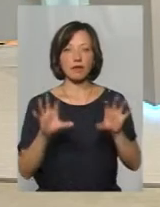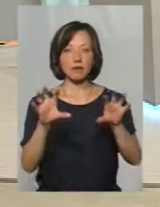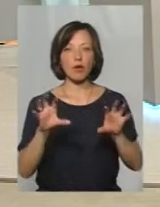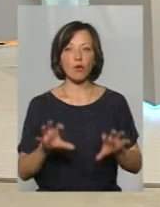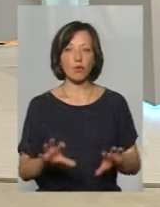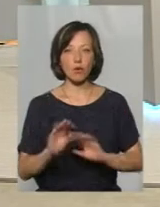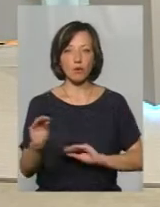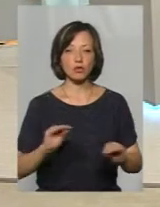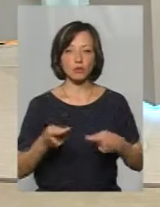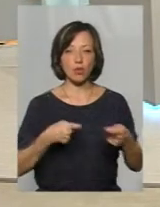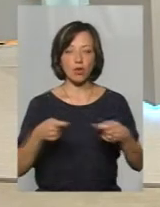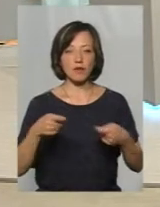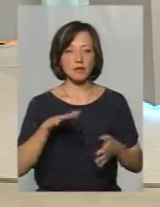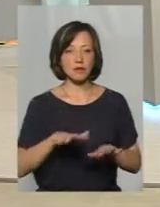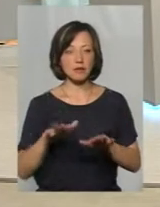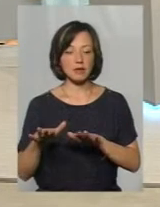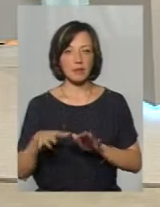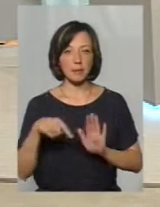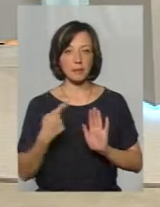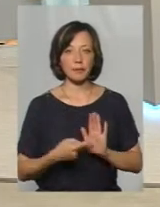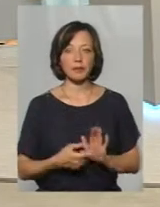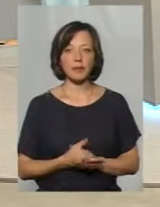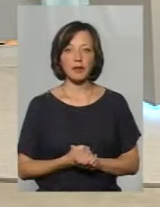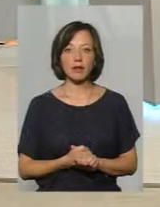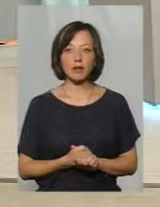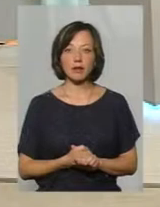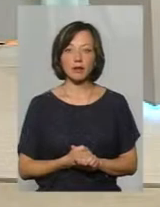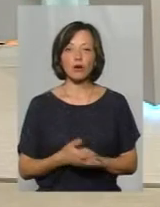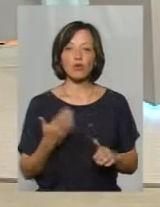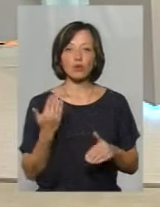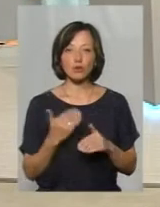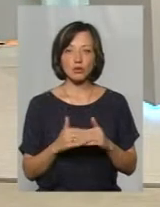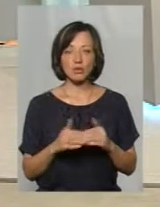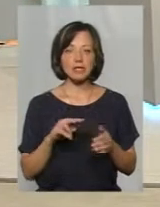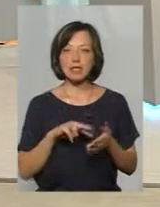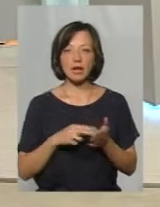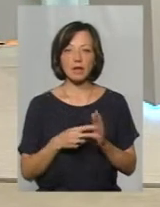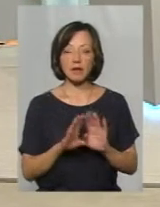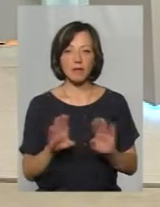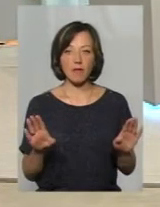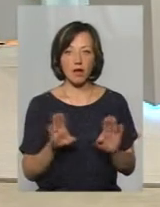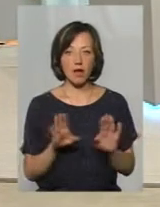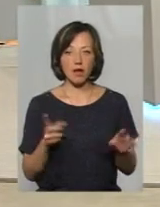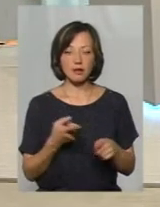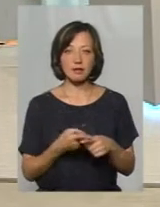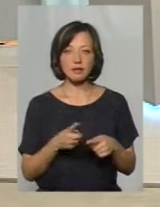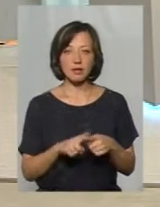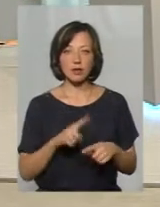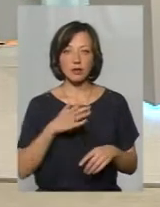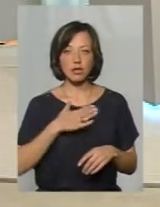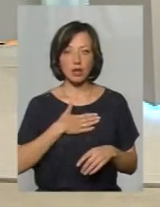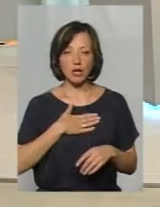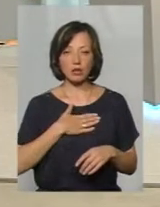облаштовані торгові місця? Вже виявлено, це не план, це наше